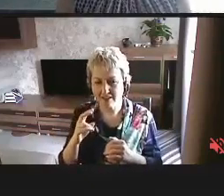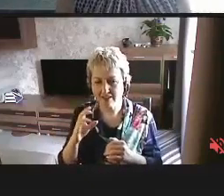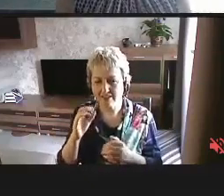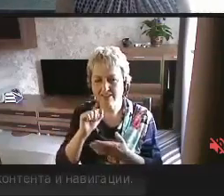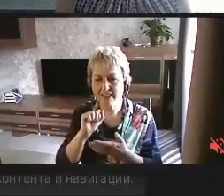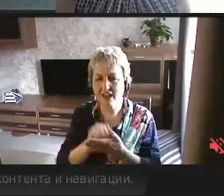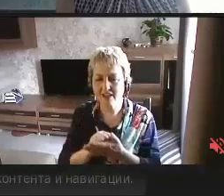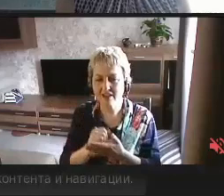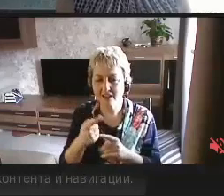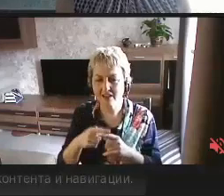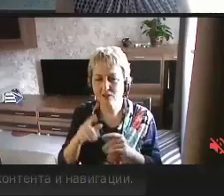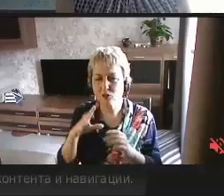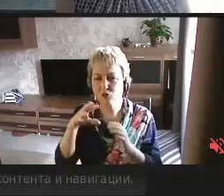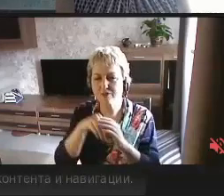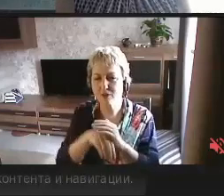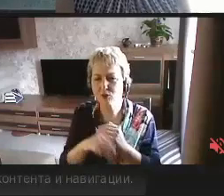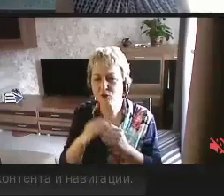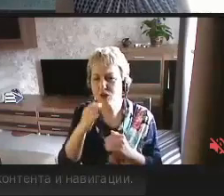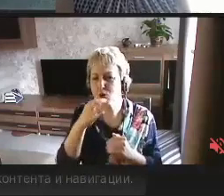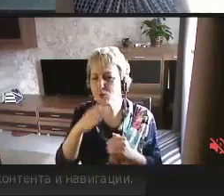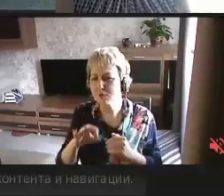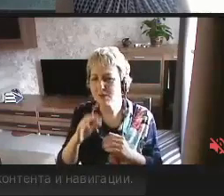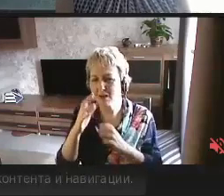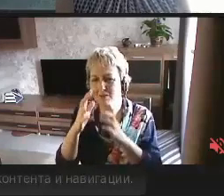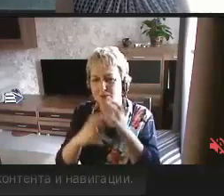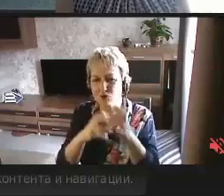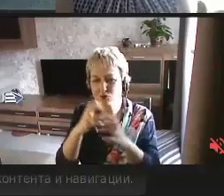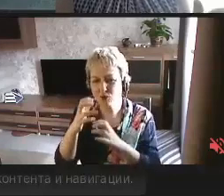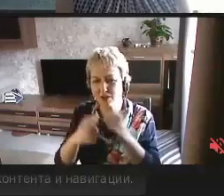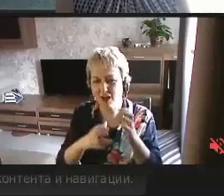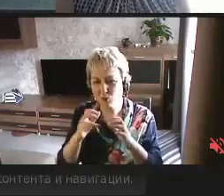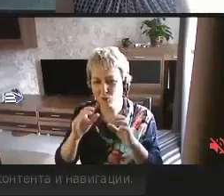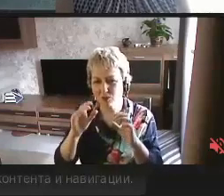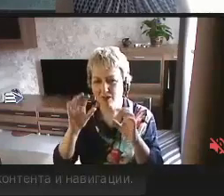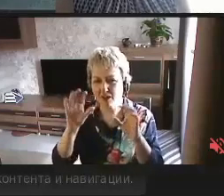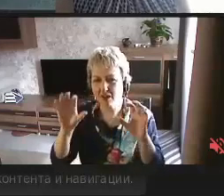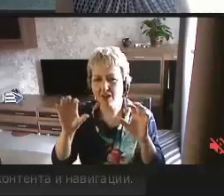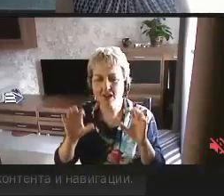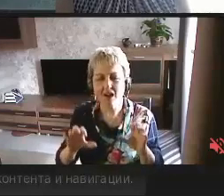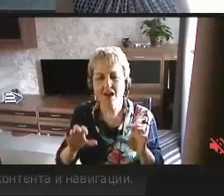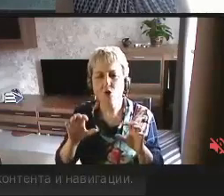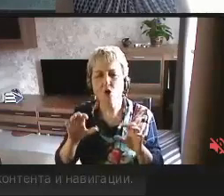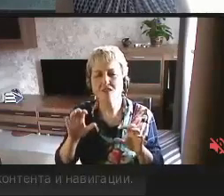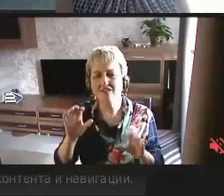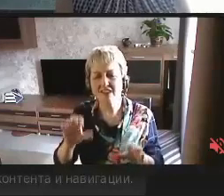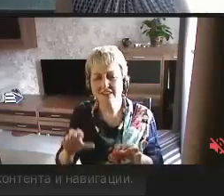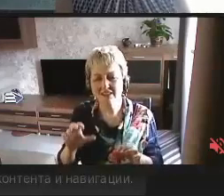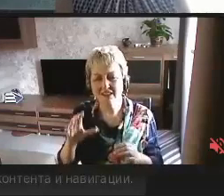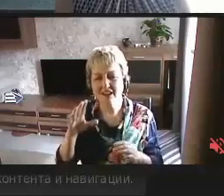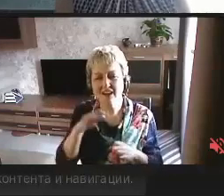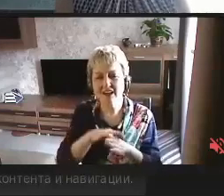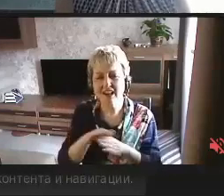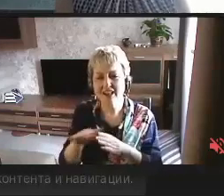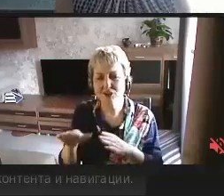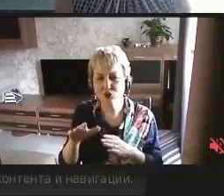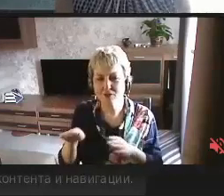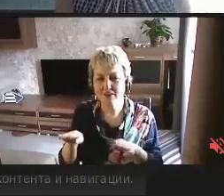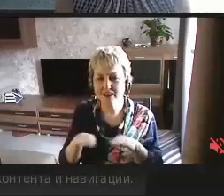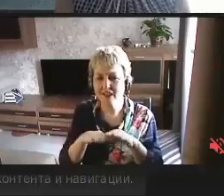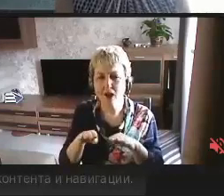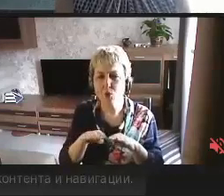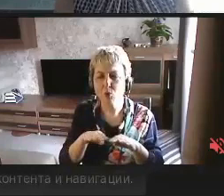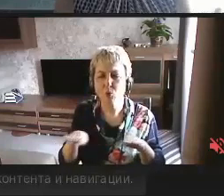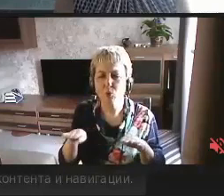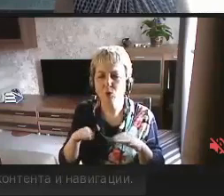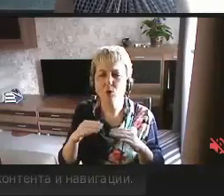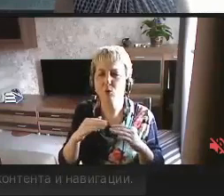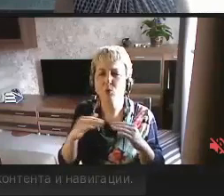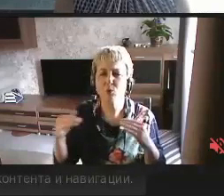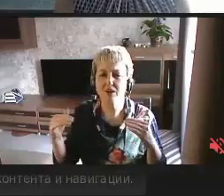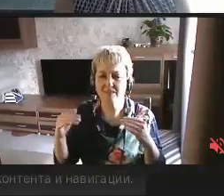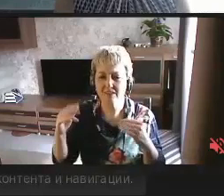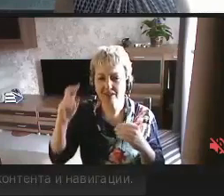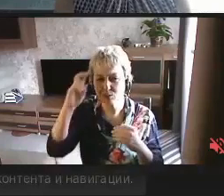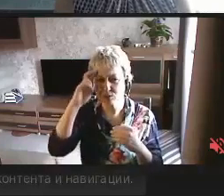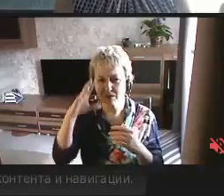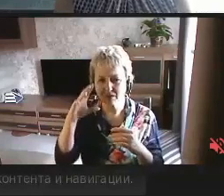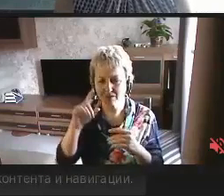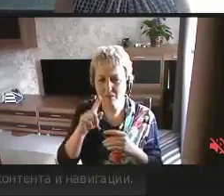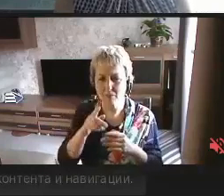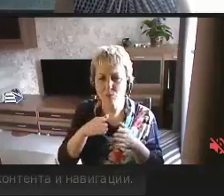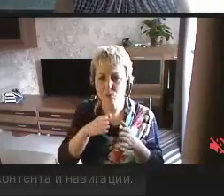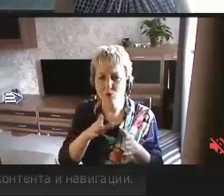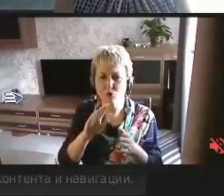сюда. Любая международная конвенция реализовывается на уровне государства путем внесения